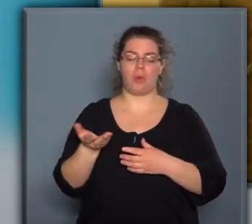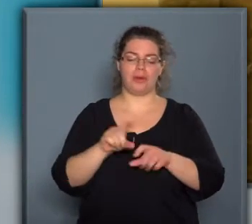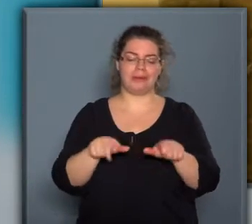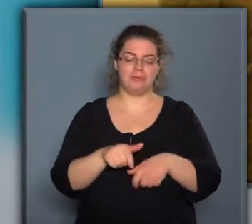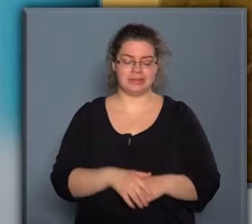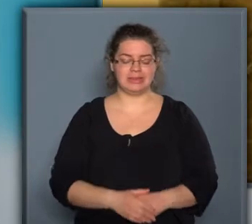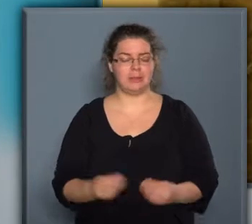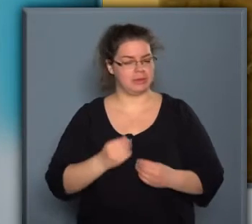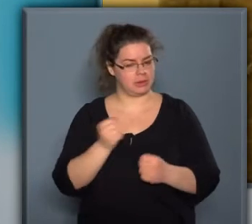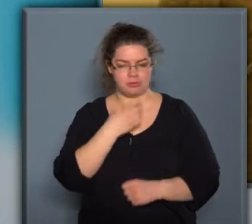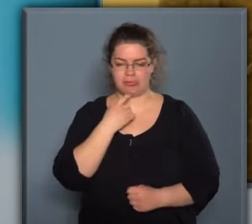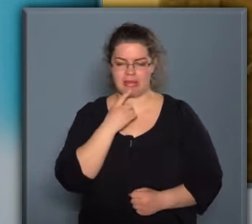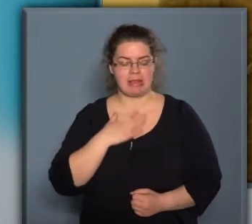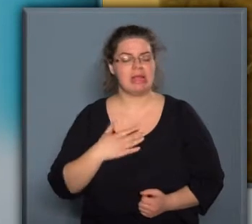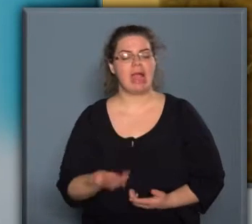nekem.